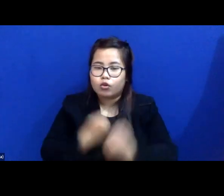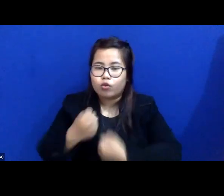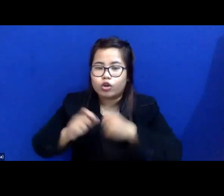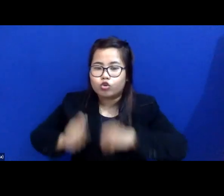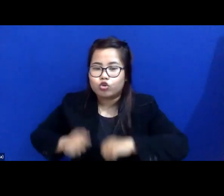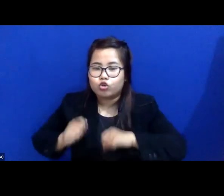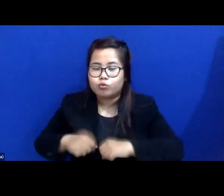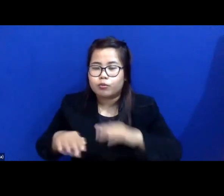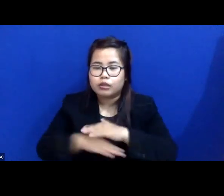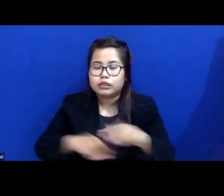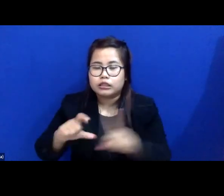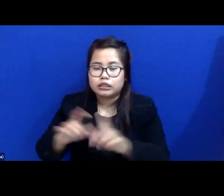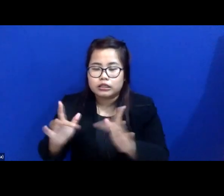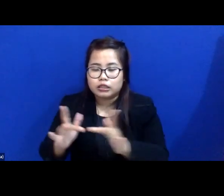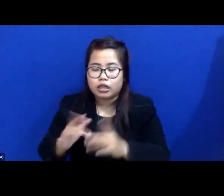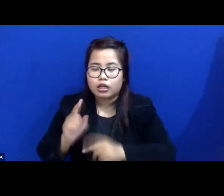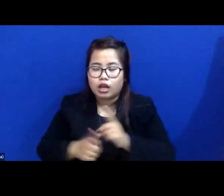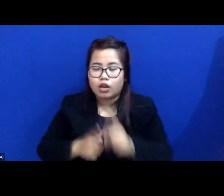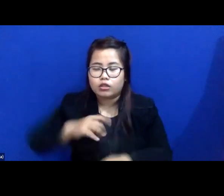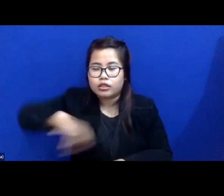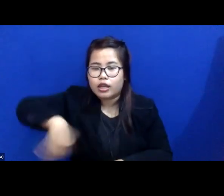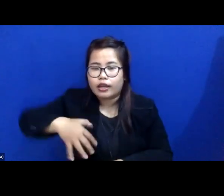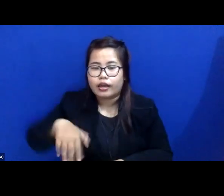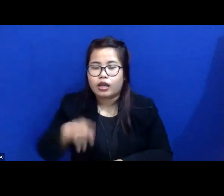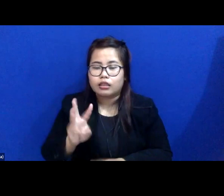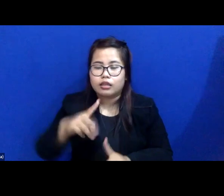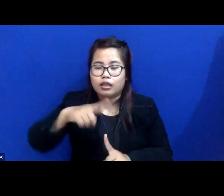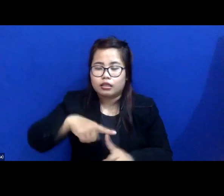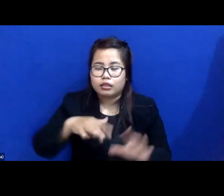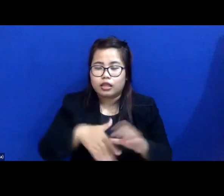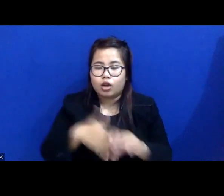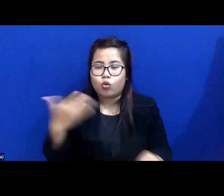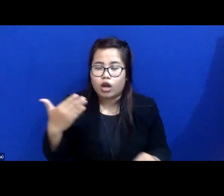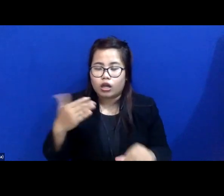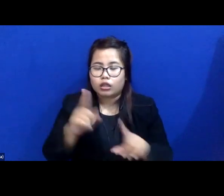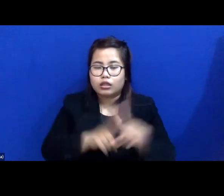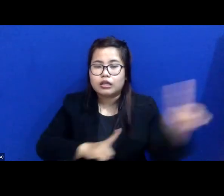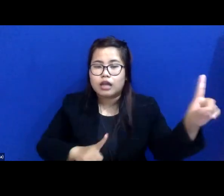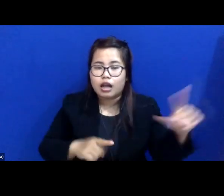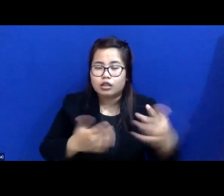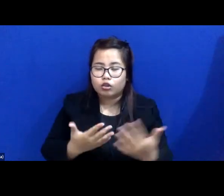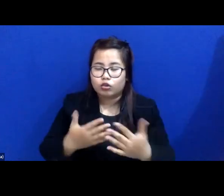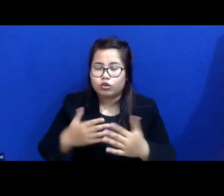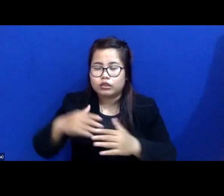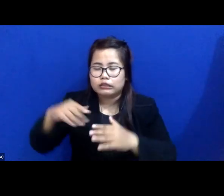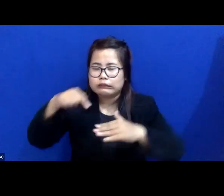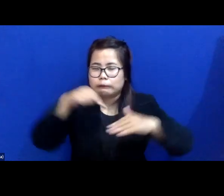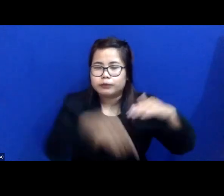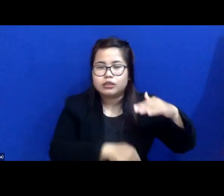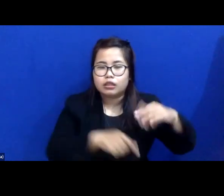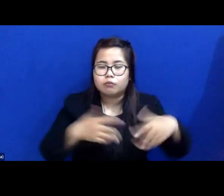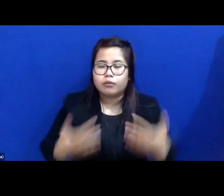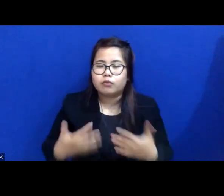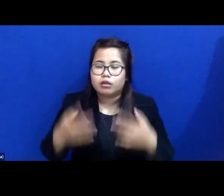pemberlakuan untuk daerah yang masih 3T, terluar, tertinggal, dan terpencil, mengingat antara